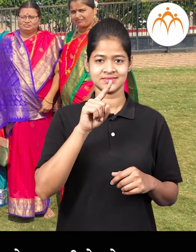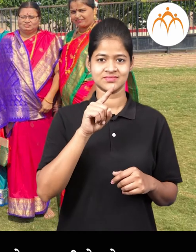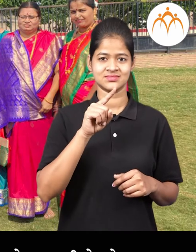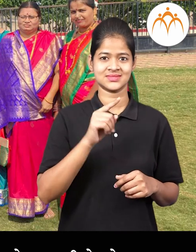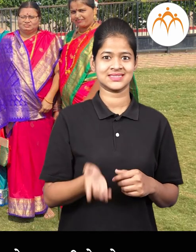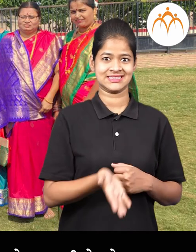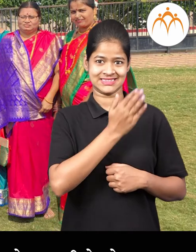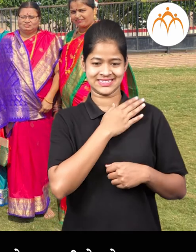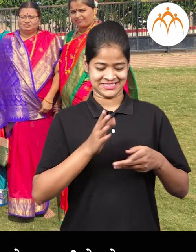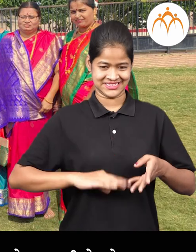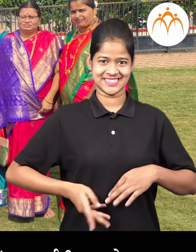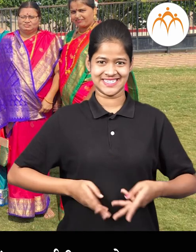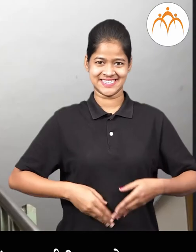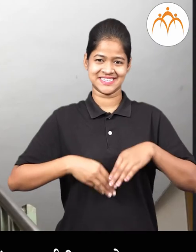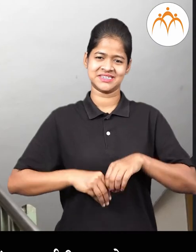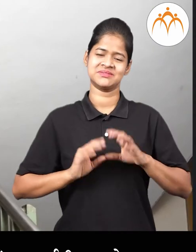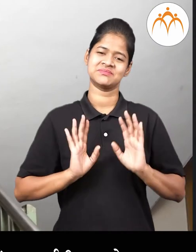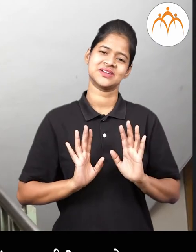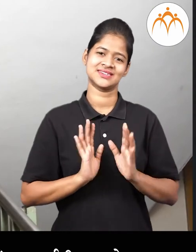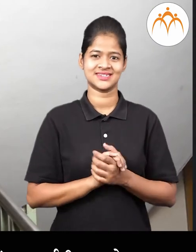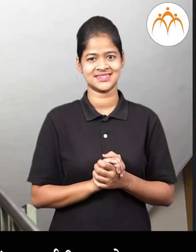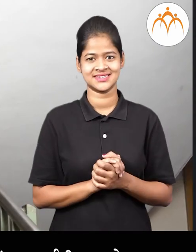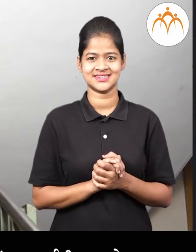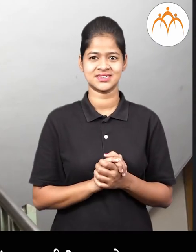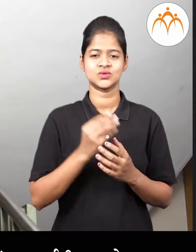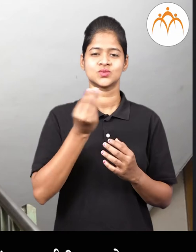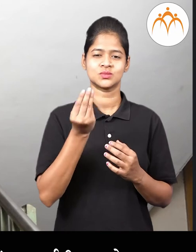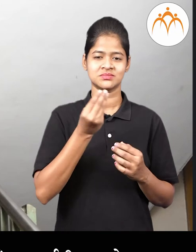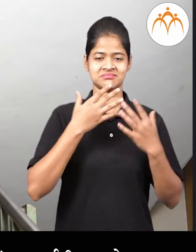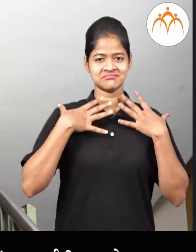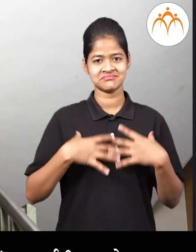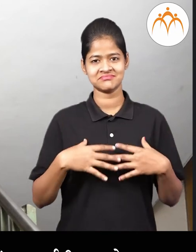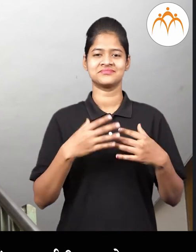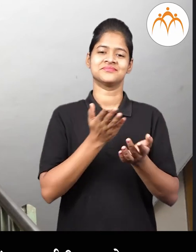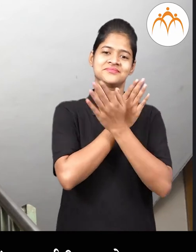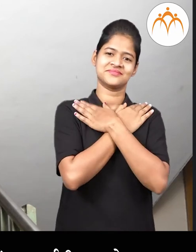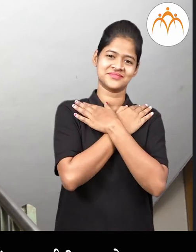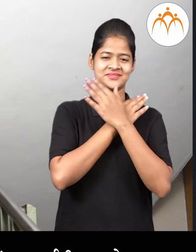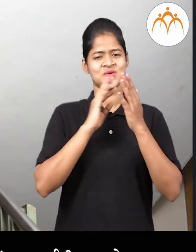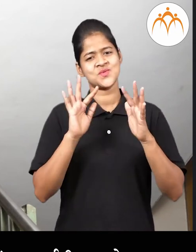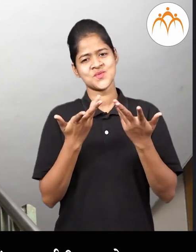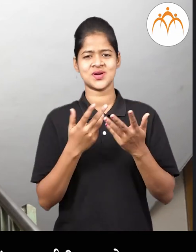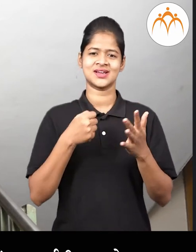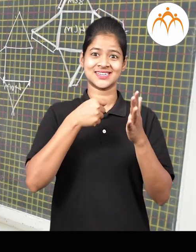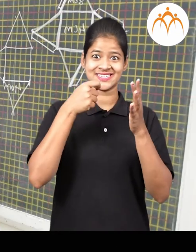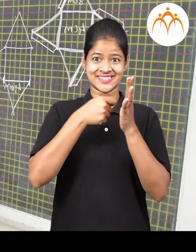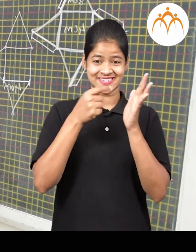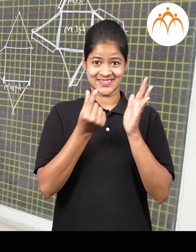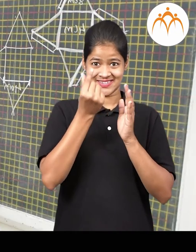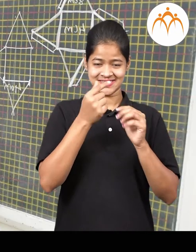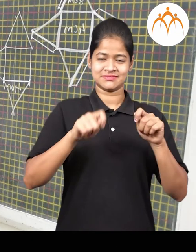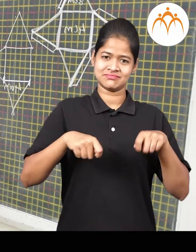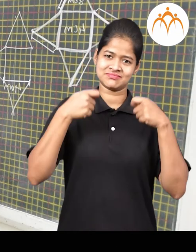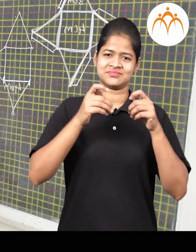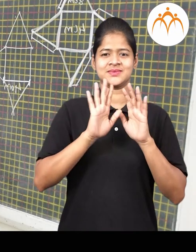गोल साडी नेस्ते काही वेडा सलवार कुडता किमा पैंट वा शर्ट ही घालते वडील